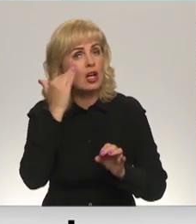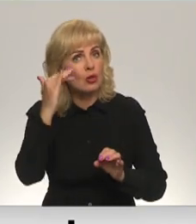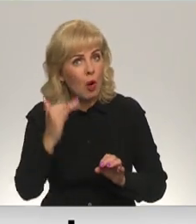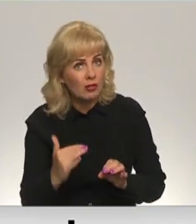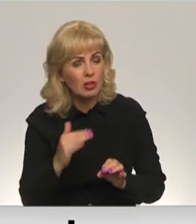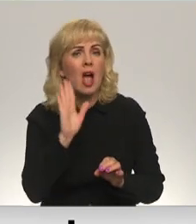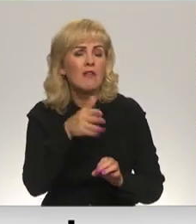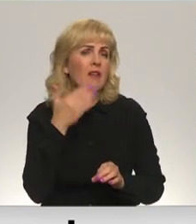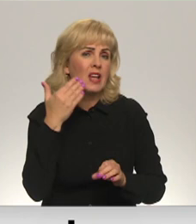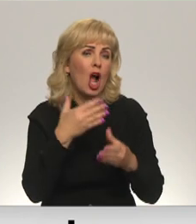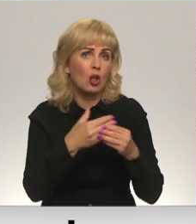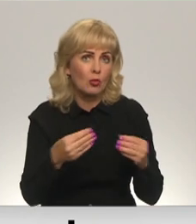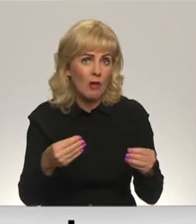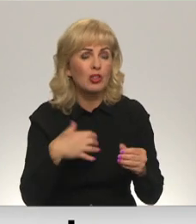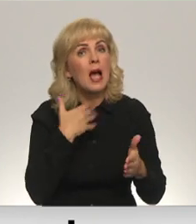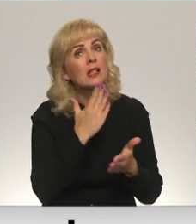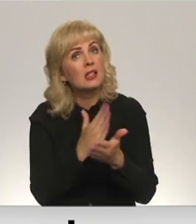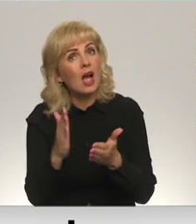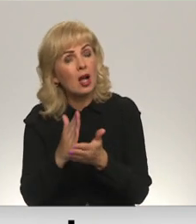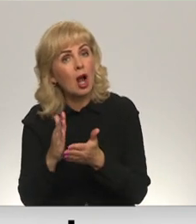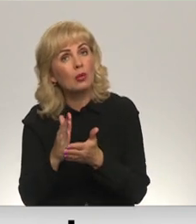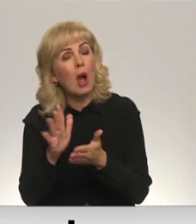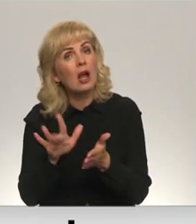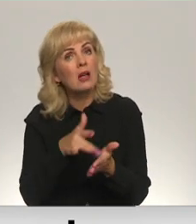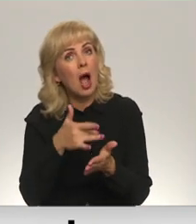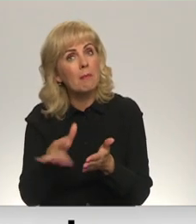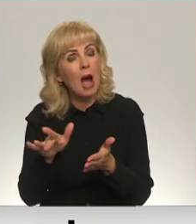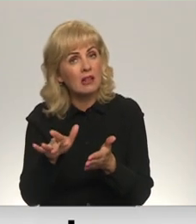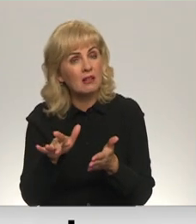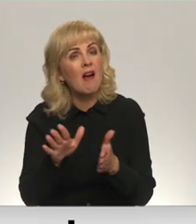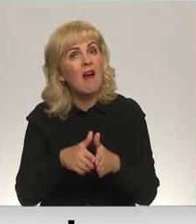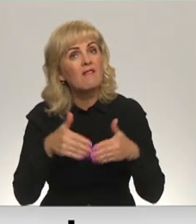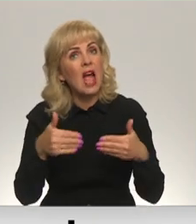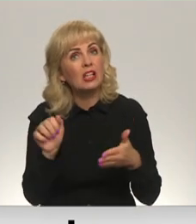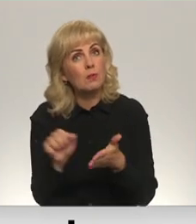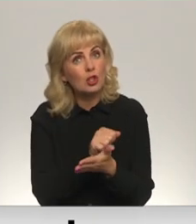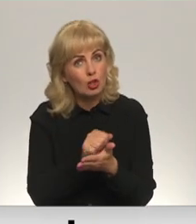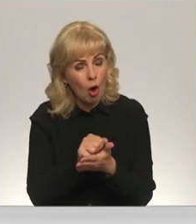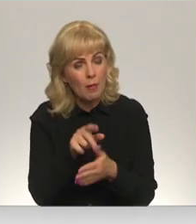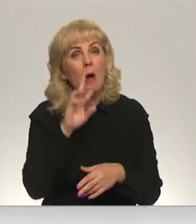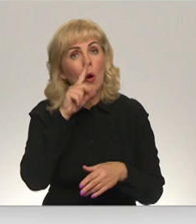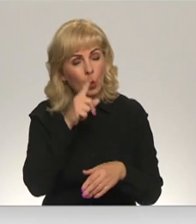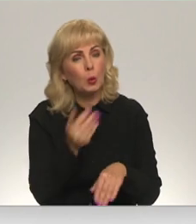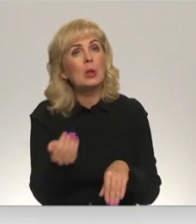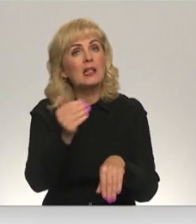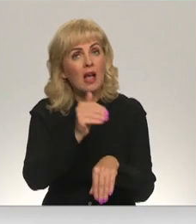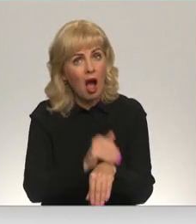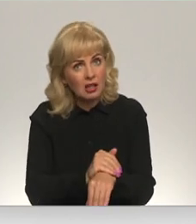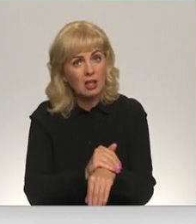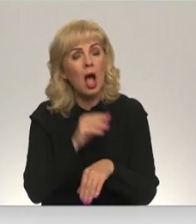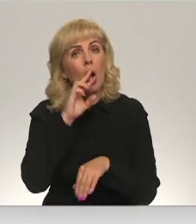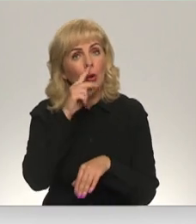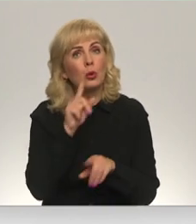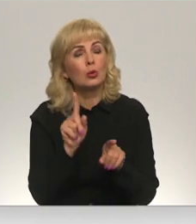viegli novēršamas, vienkārši sakārtojot grāmatvedības dokumentus. Tā labā ziņa ir tā, ka tiešām kļūdas mēs atklājam, bet tās kļūdas tiek